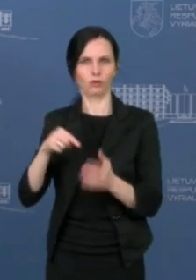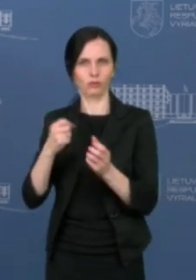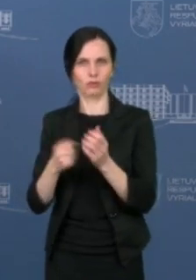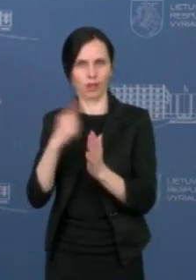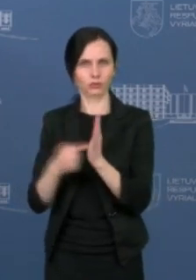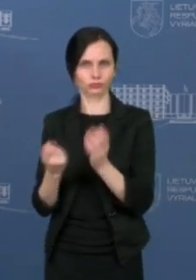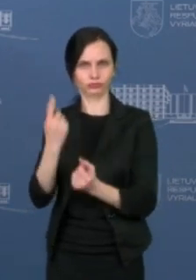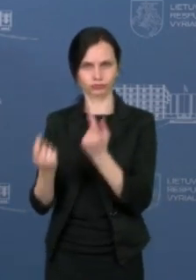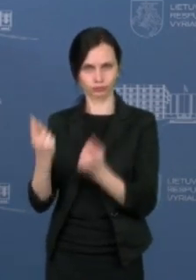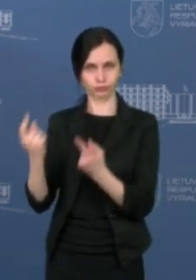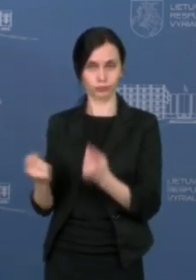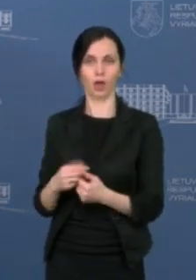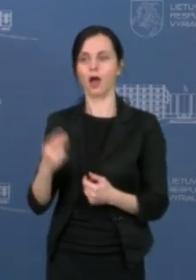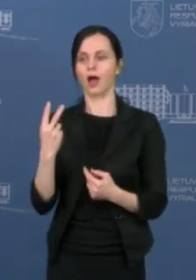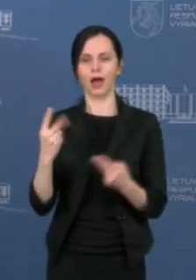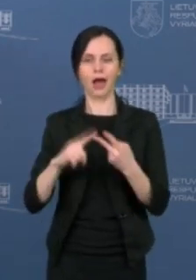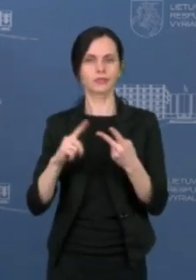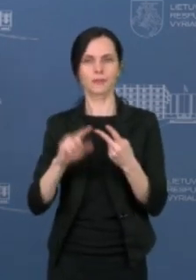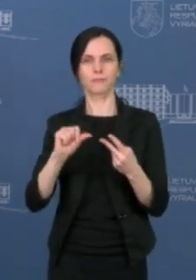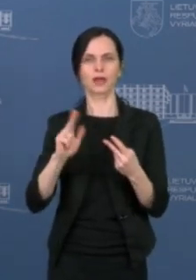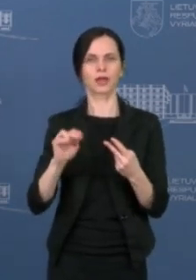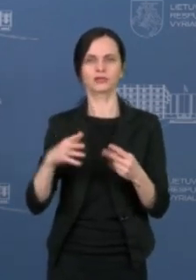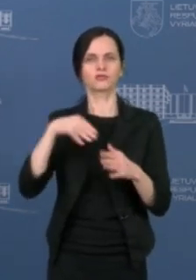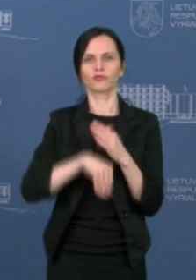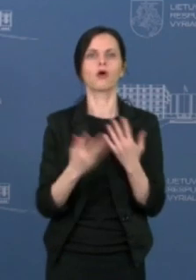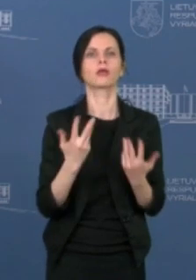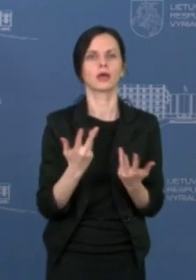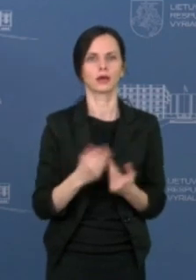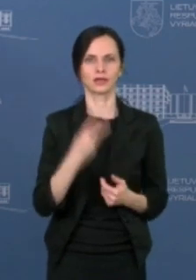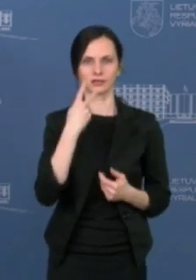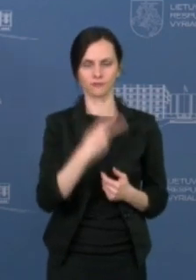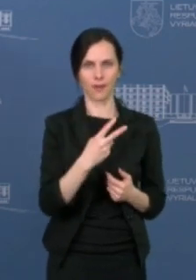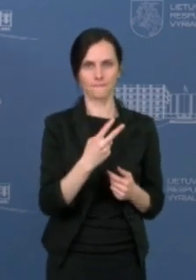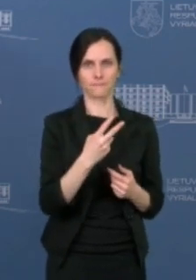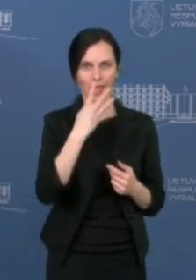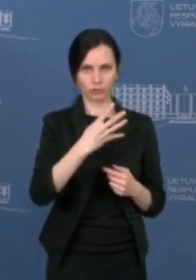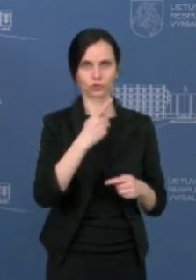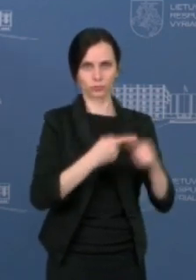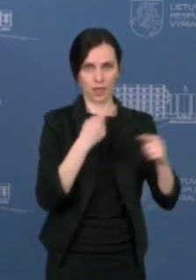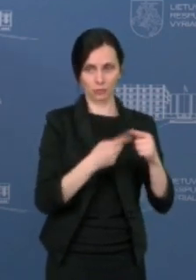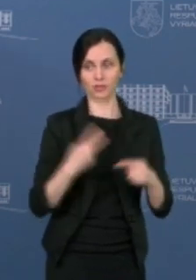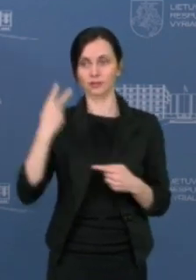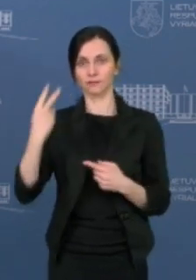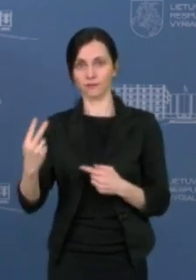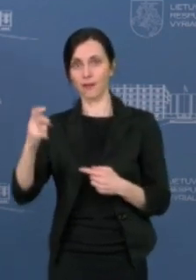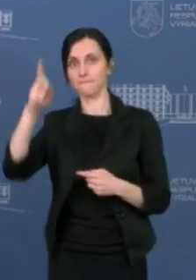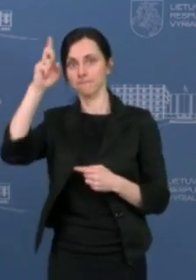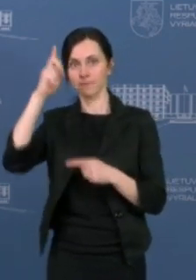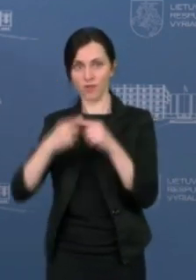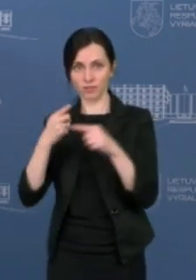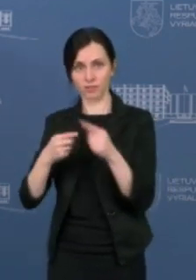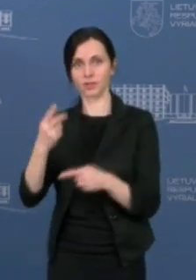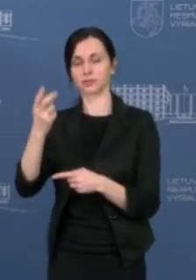antrą paketą sudaro keturios priemonės. Dvi iš jų vyriausybė jau yra patvirtinusi. Tai